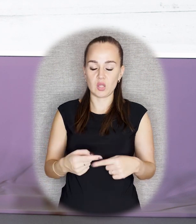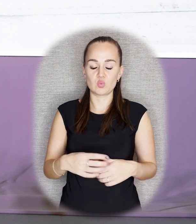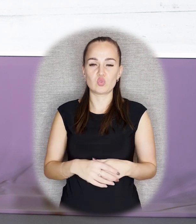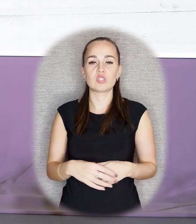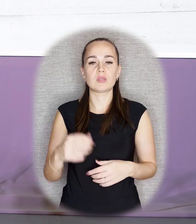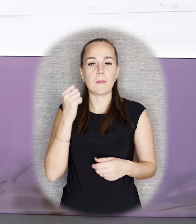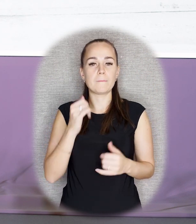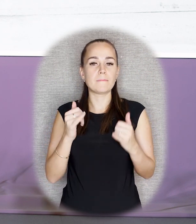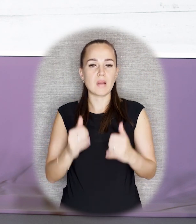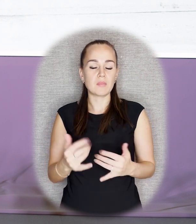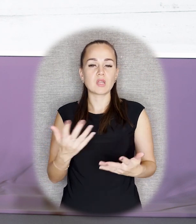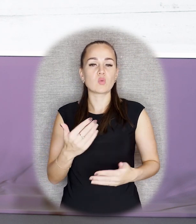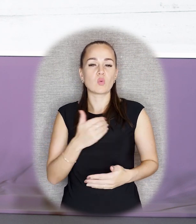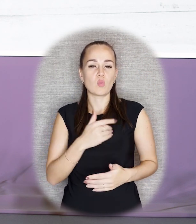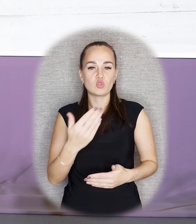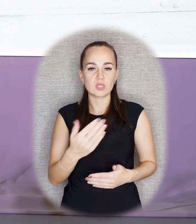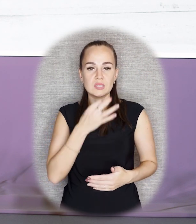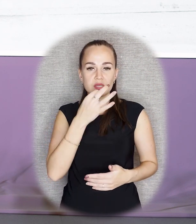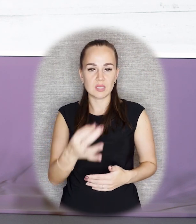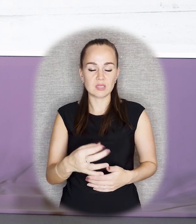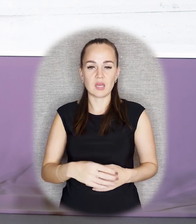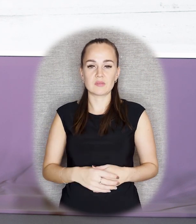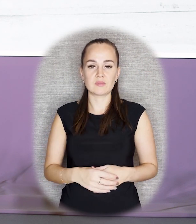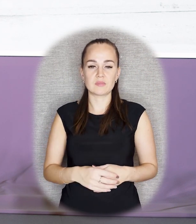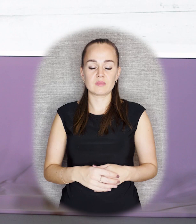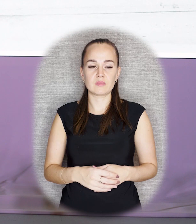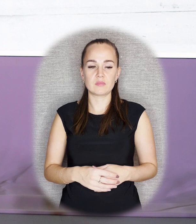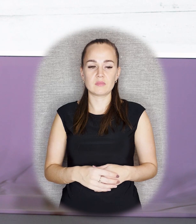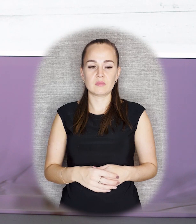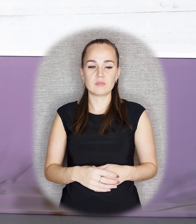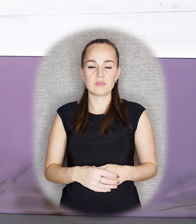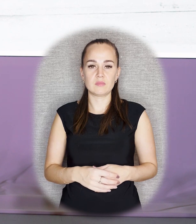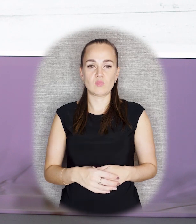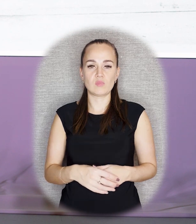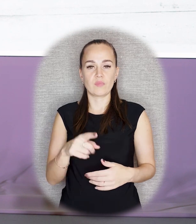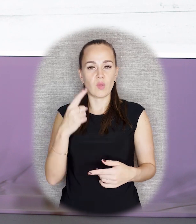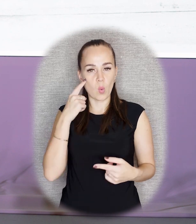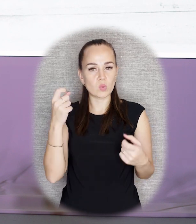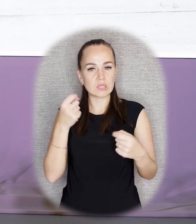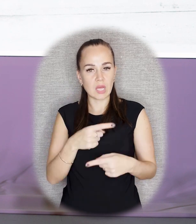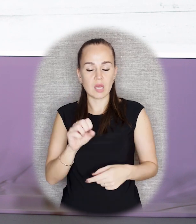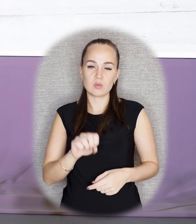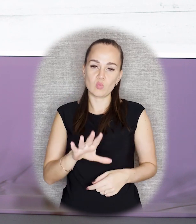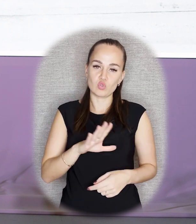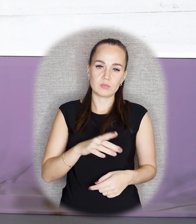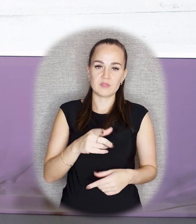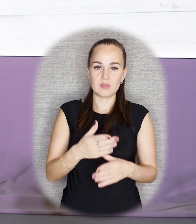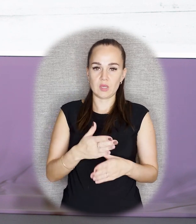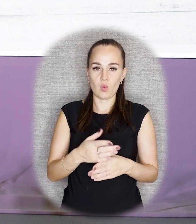Памятник, на который хочу обратить ваше внимание, это, кстати, место, наверное, вы узнаете, мы находимся совсем недалеко от него,